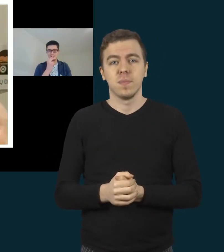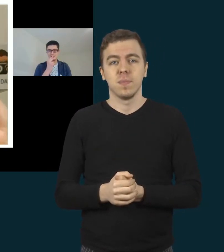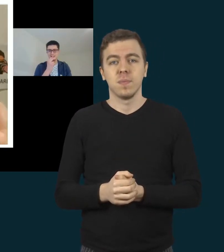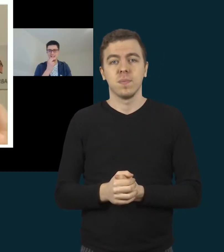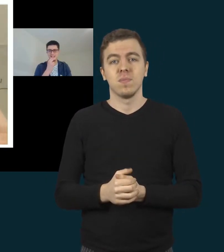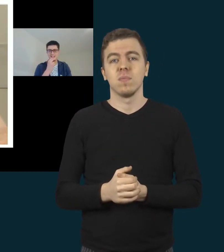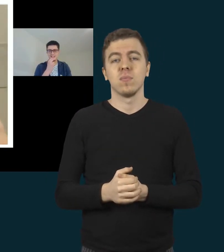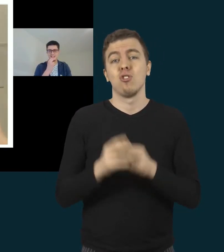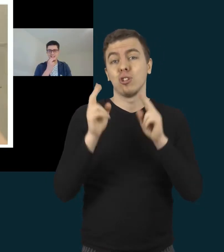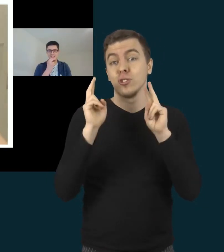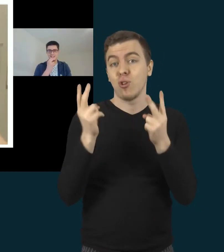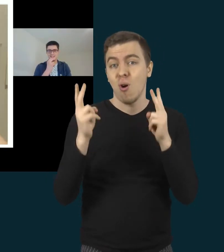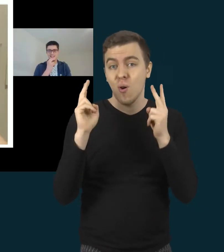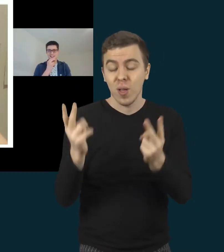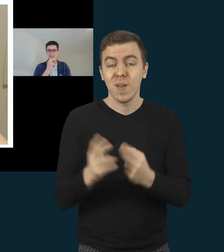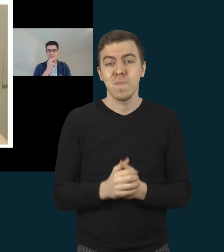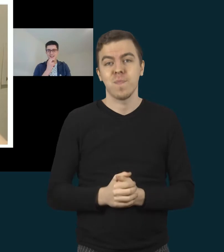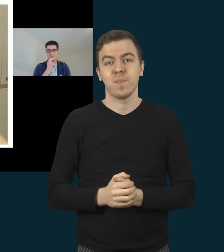šokiai,